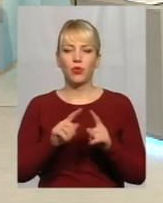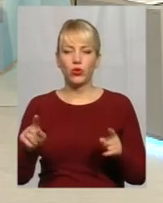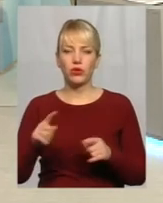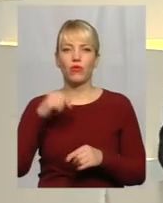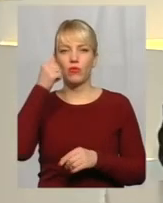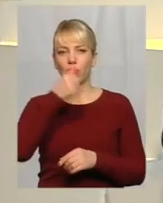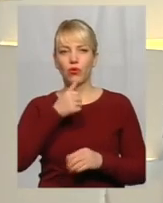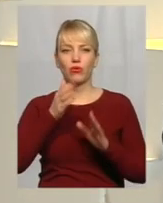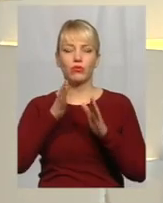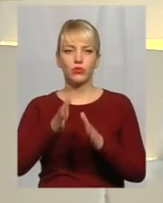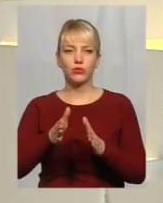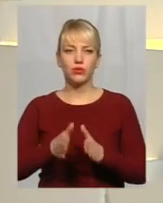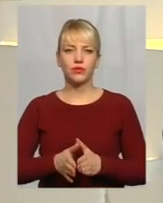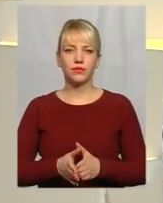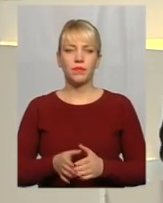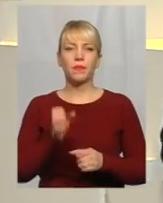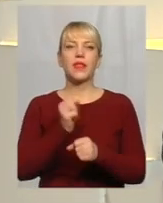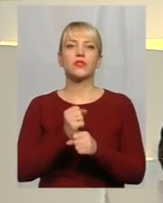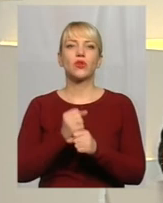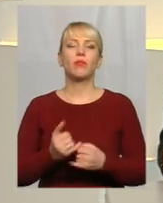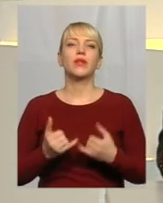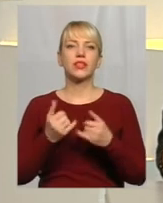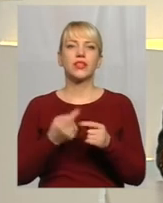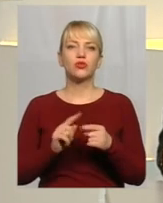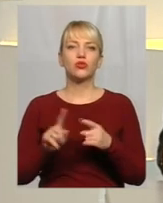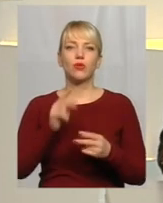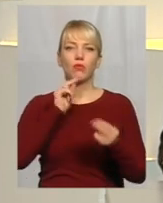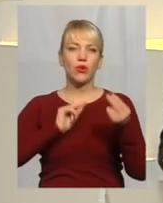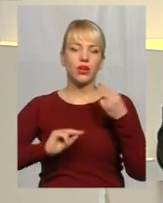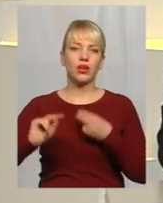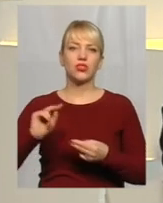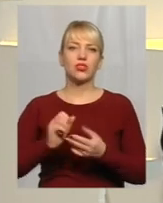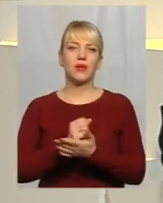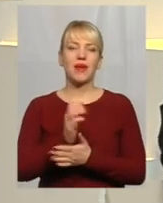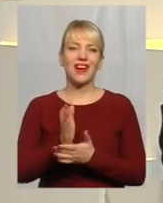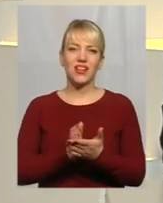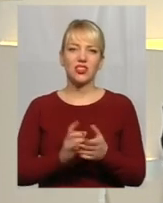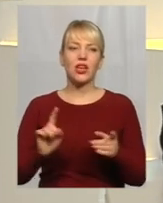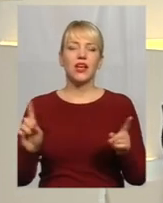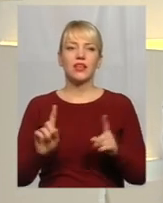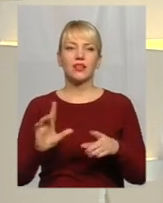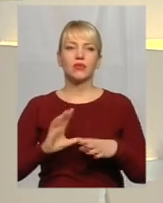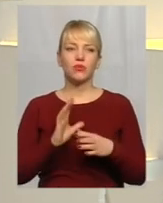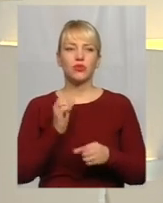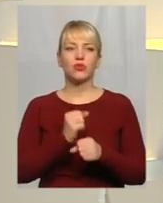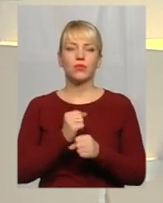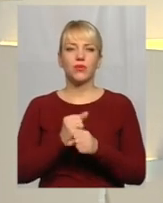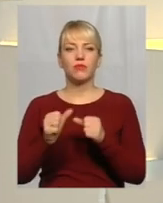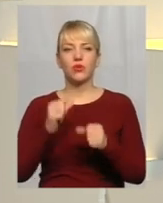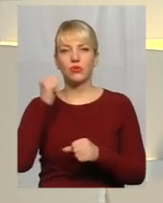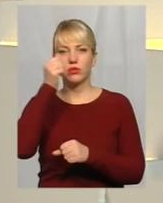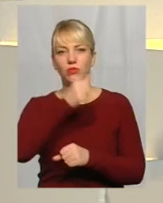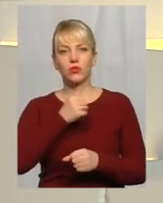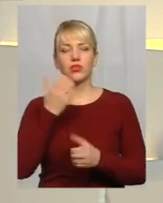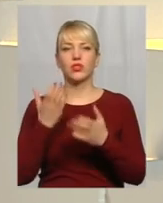зроблені для того, щоб покращити все ж таки мережі? І які були зроблені минулого року? Якщо ми